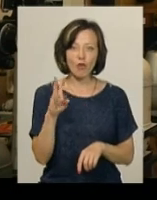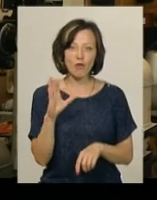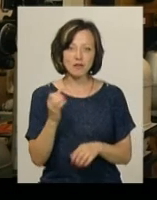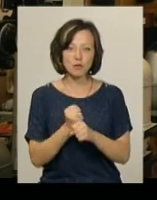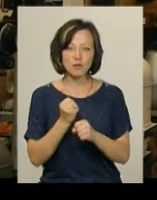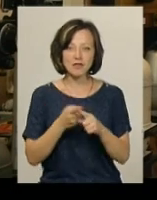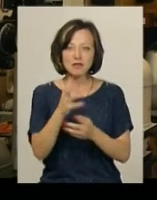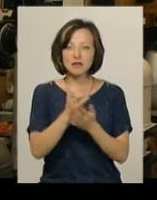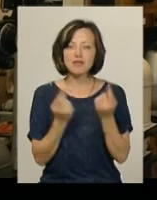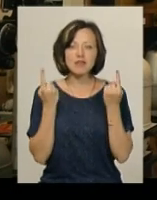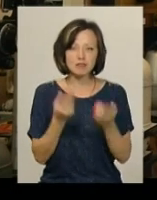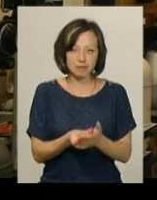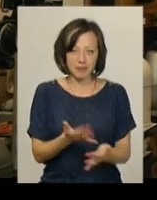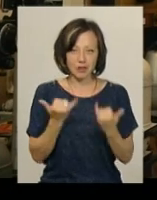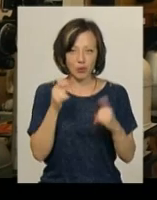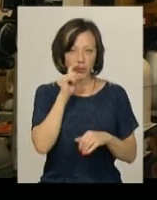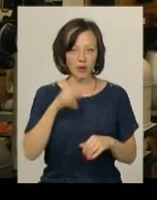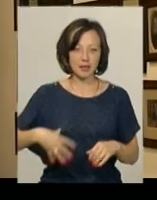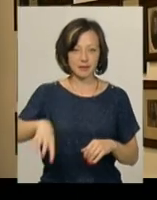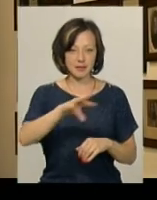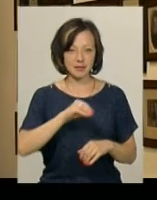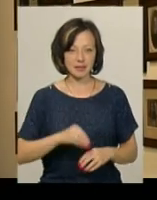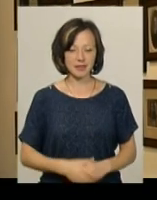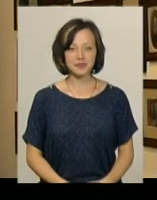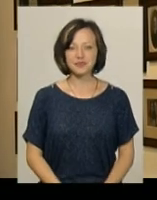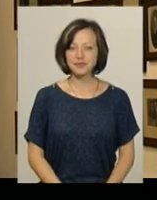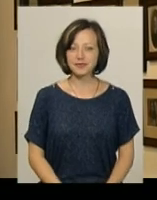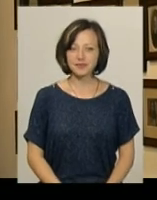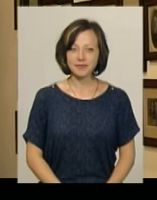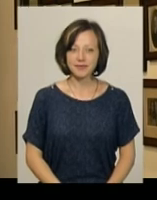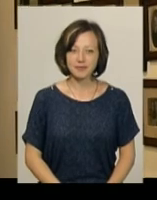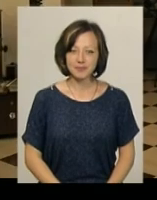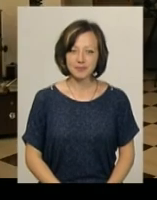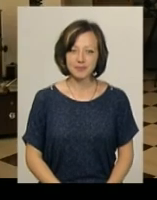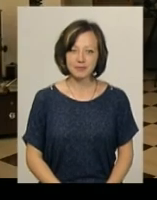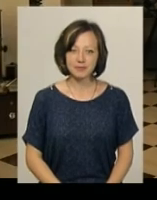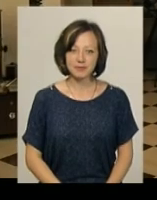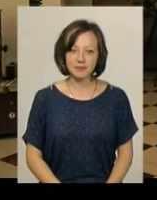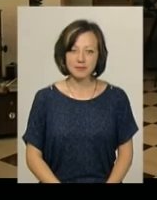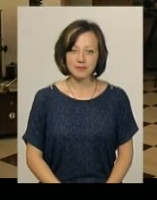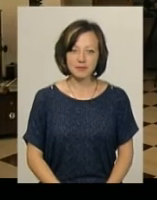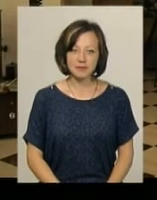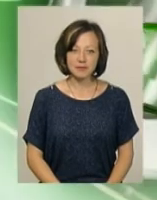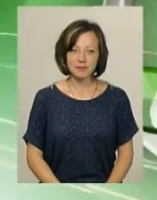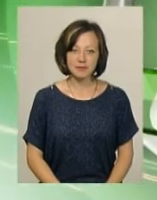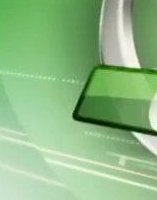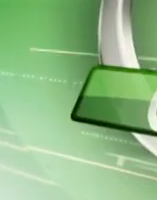це скарбниця велика для України всієї. Тетяна Ворожтова, Володимир Паламар. Новини Поділля. Центр.